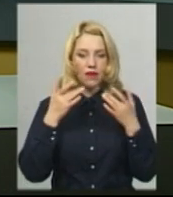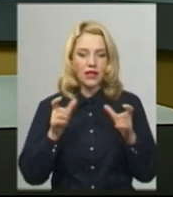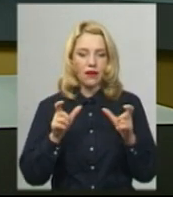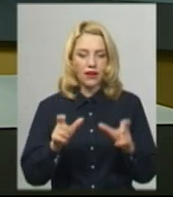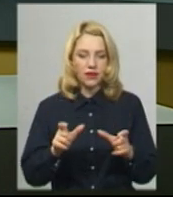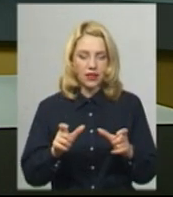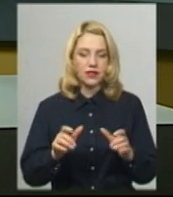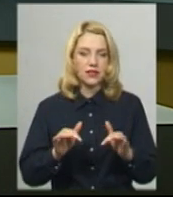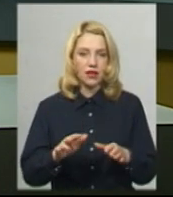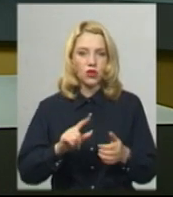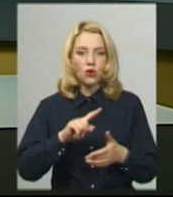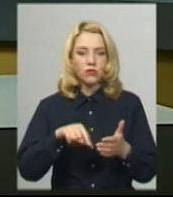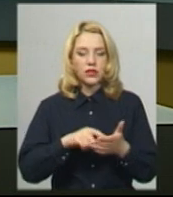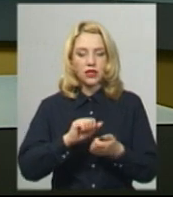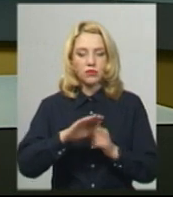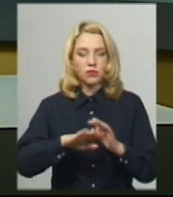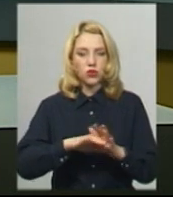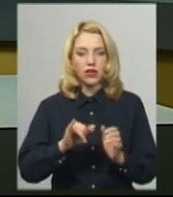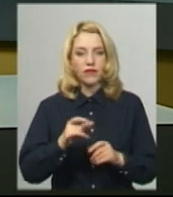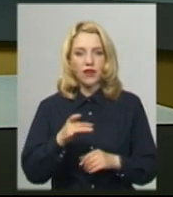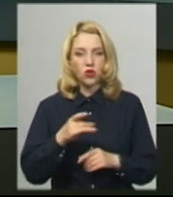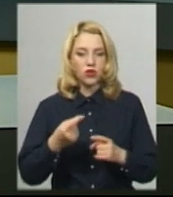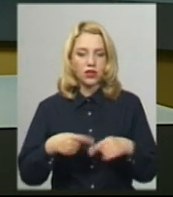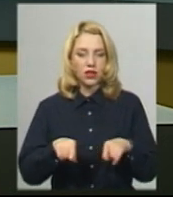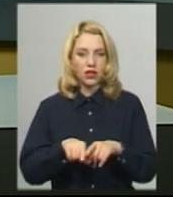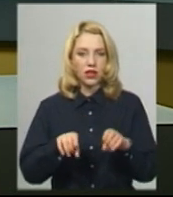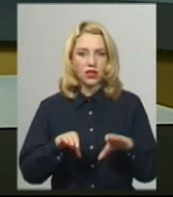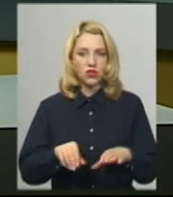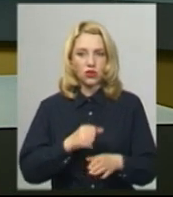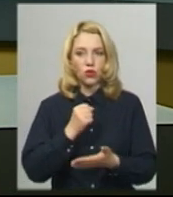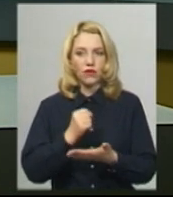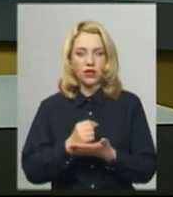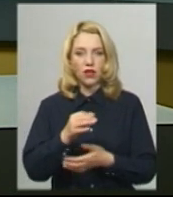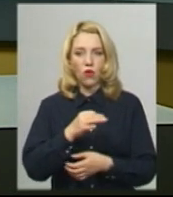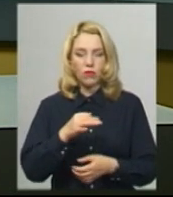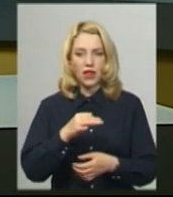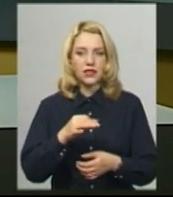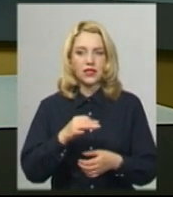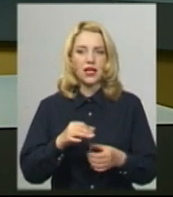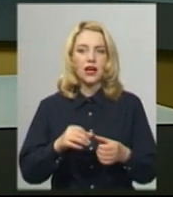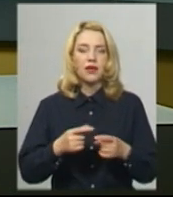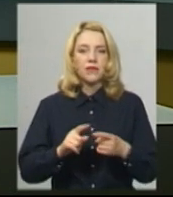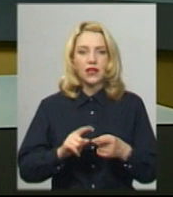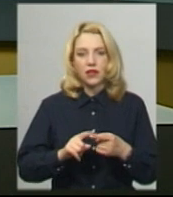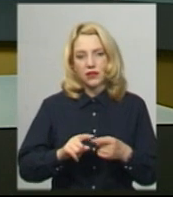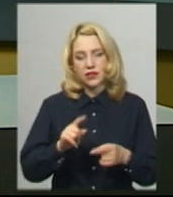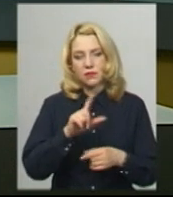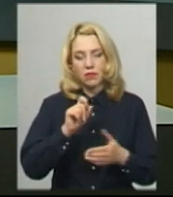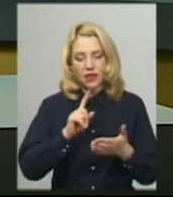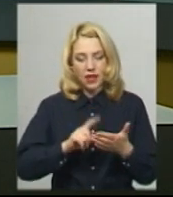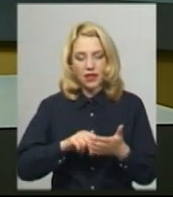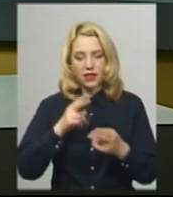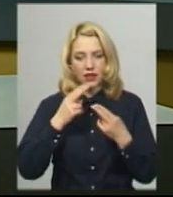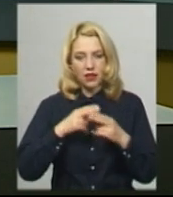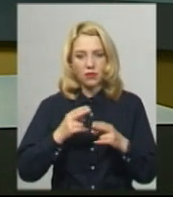в місті Кам'янці-Подільському та районі. Відповідне рішення ухвалила обласна комісія з питань техногенно-екологічної безпеки і